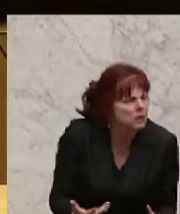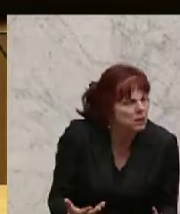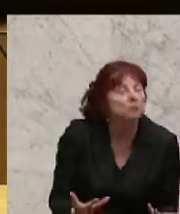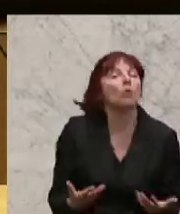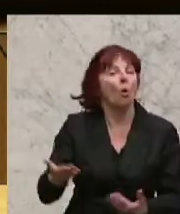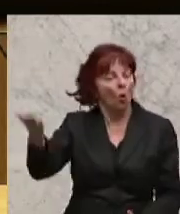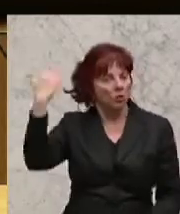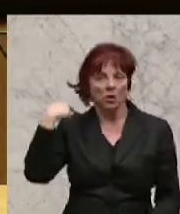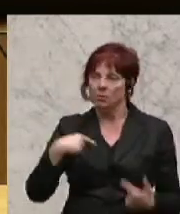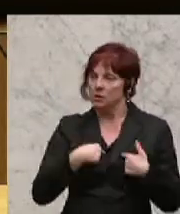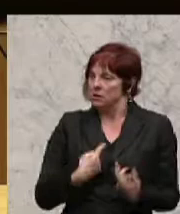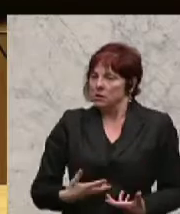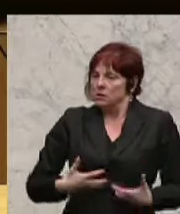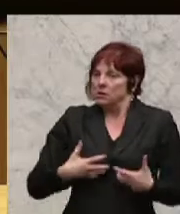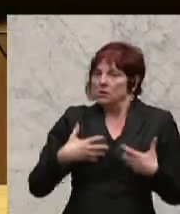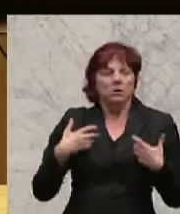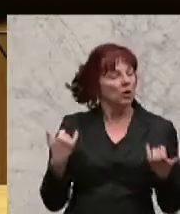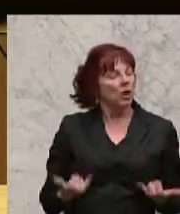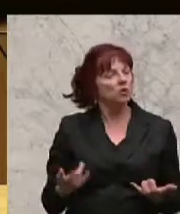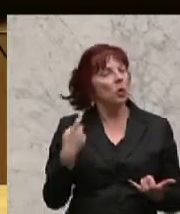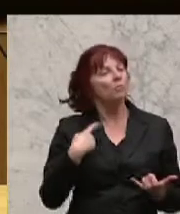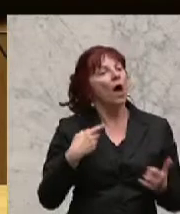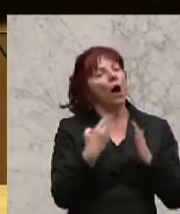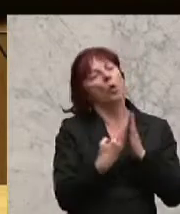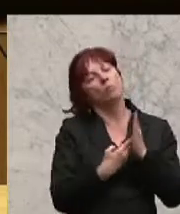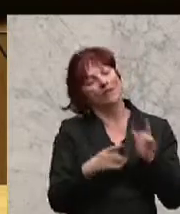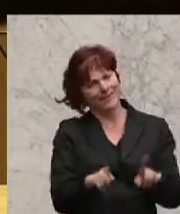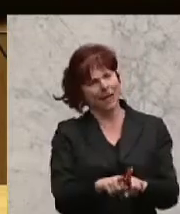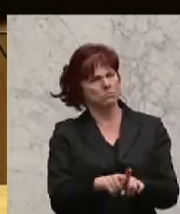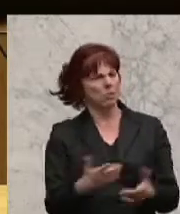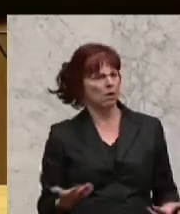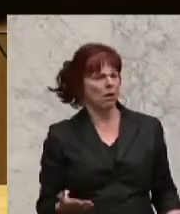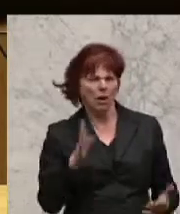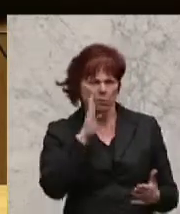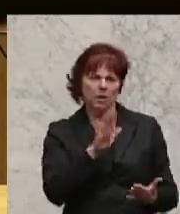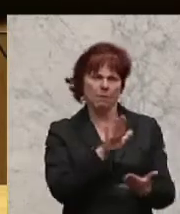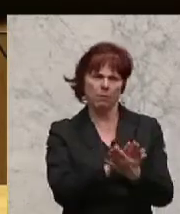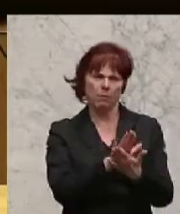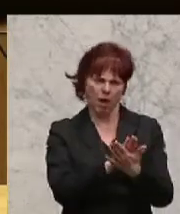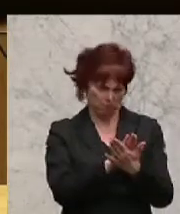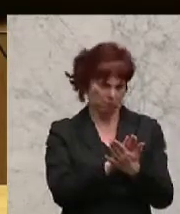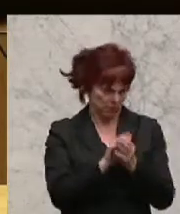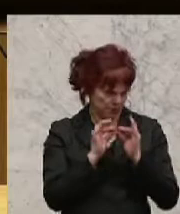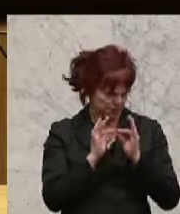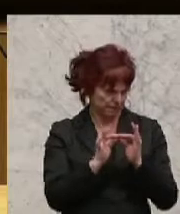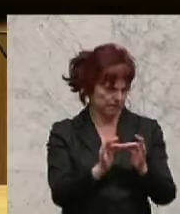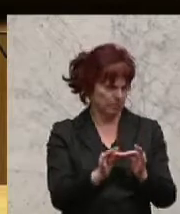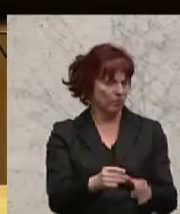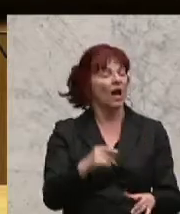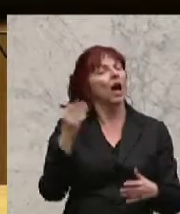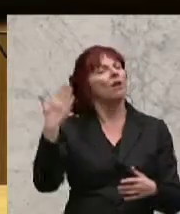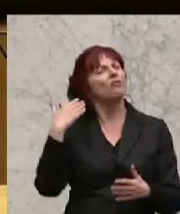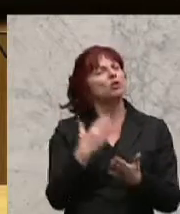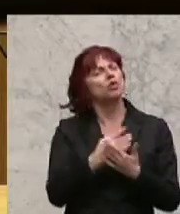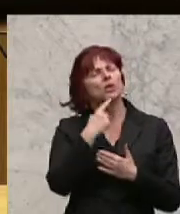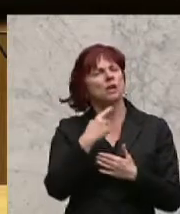Palme gebracht. Nur jetzt kommen Sie wieder mit dem Argument, daher bitte bleiben Sie konsequent. Das Zweite ist, jetzt gerade wurde gesagt, na stellen Sie sich vor, wenn